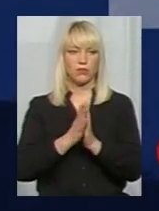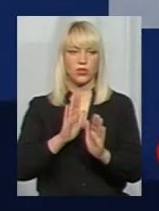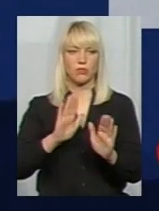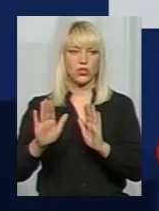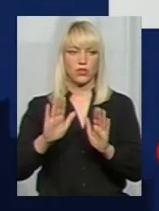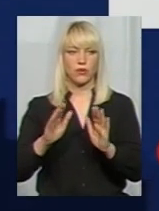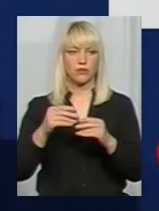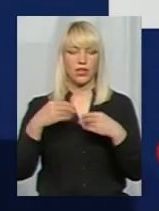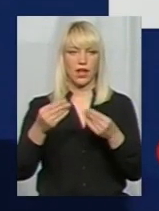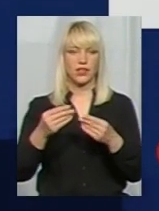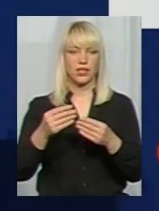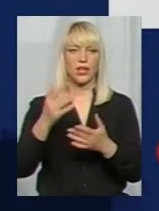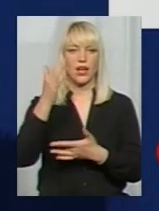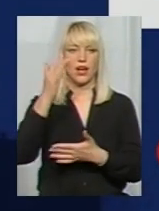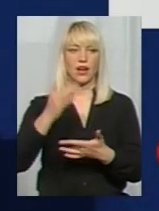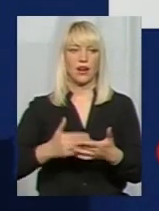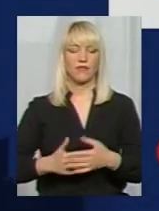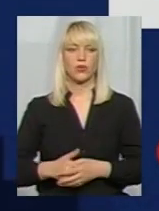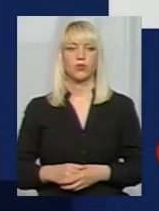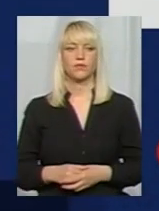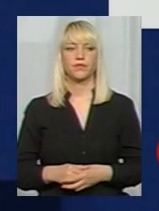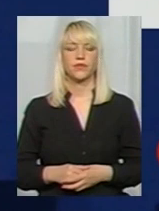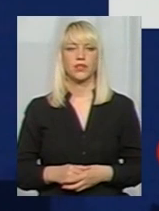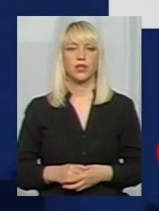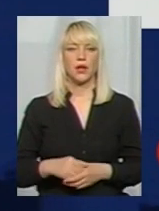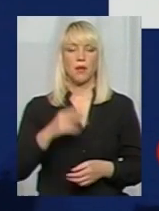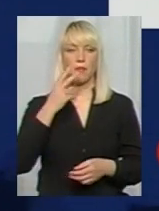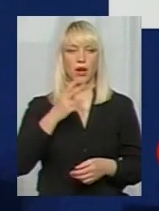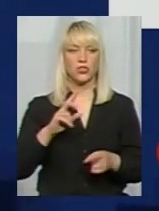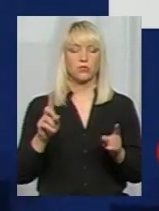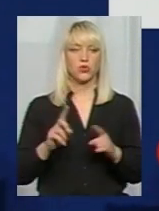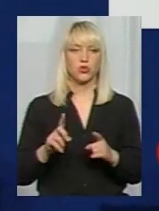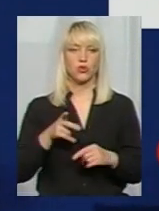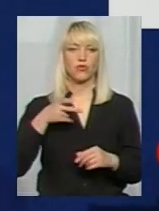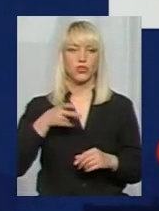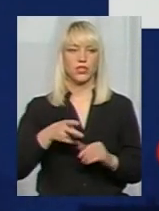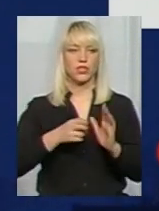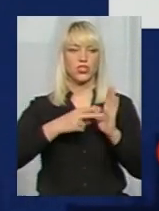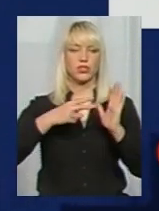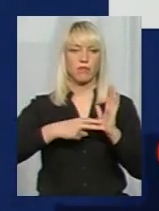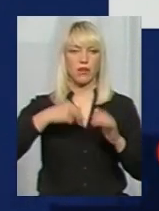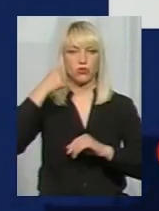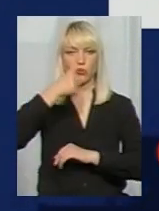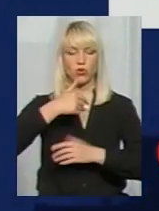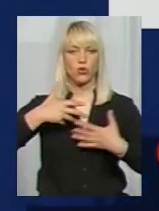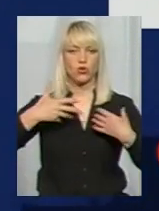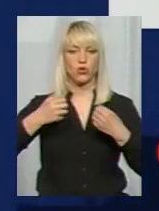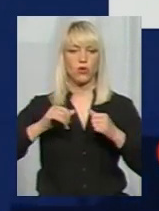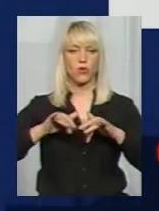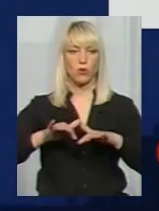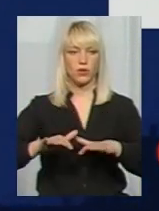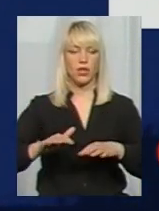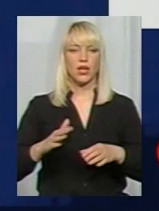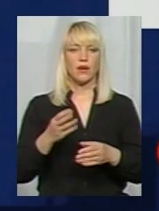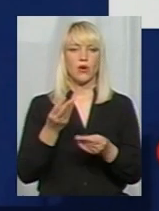Прошу, увага на екран. І бачимо, що у 2017 році оздоровча кампанія в області